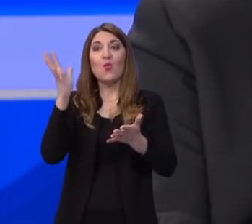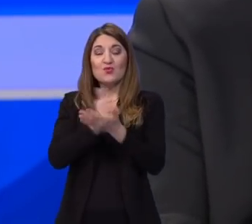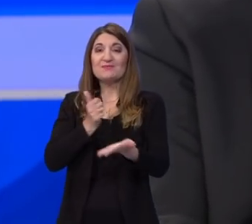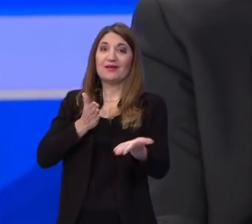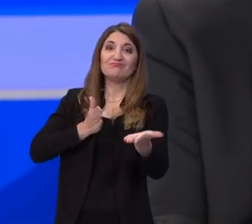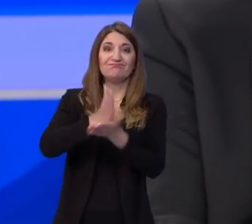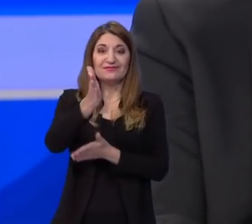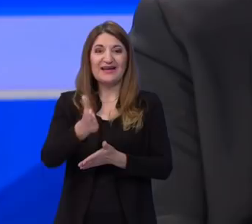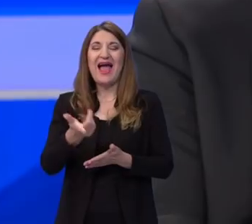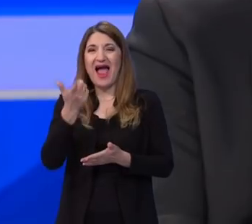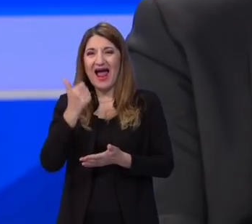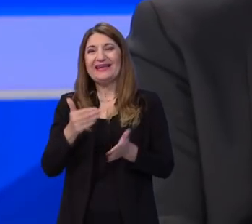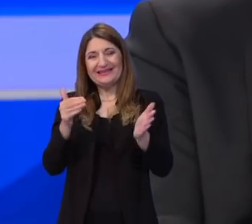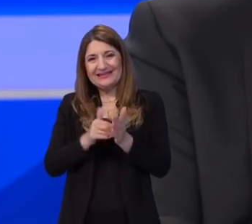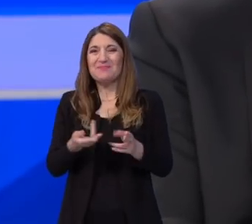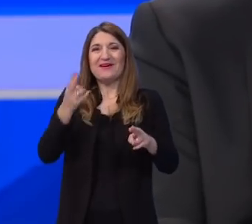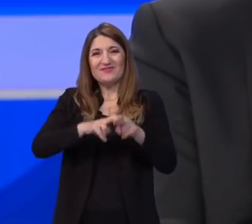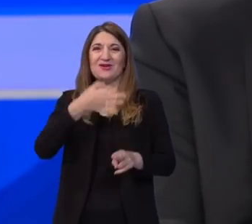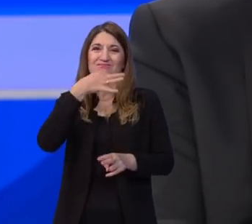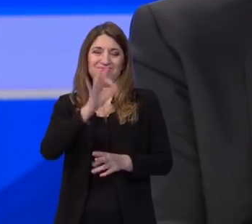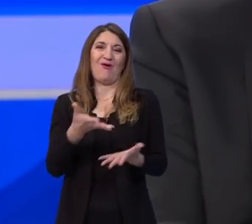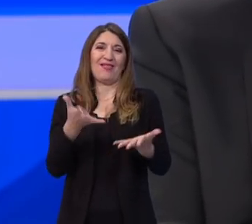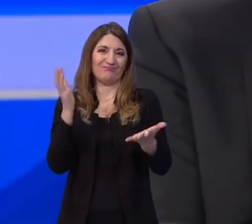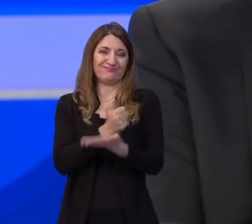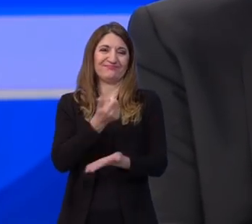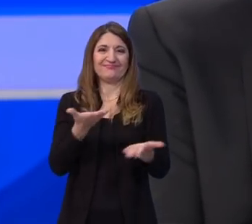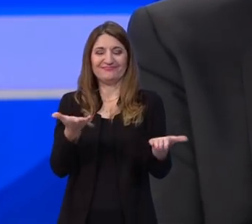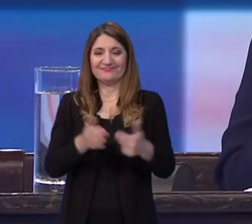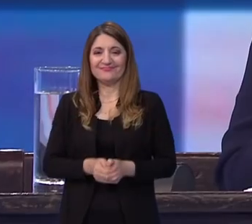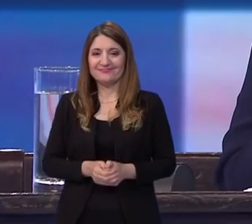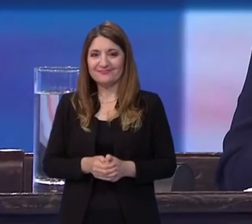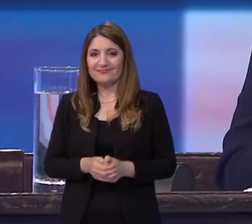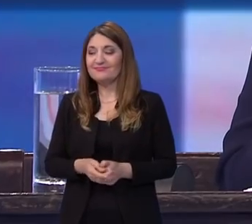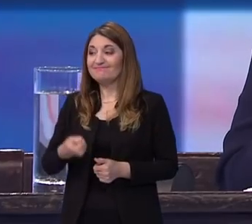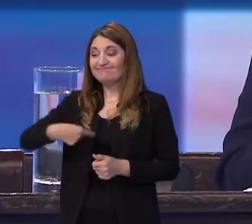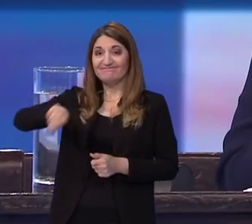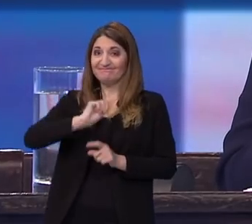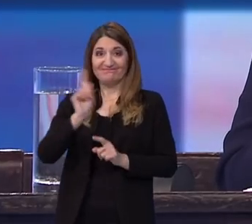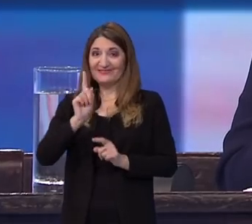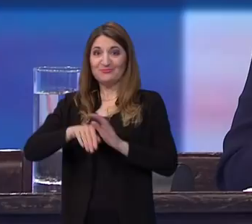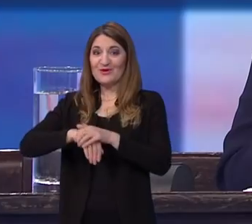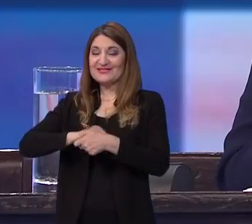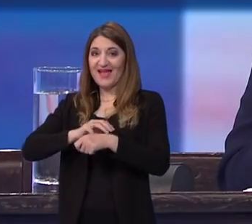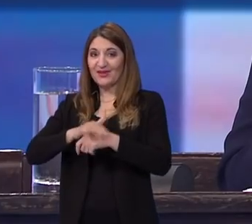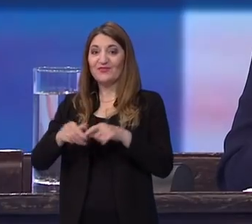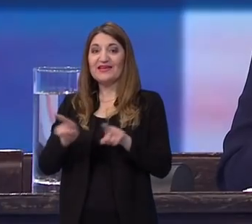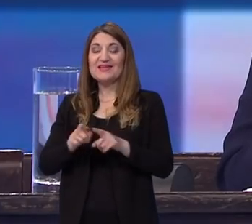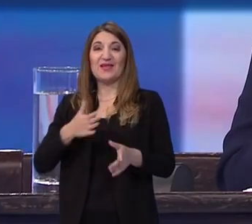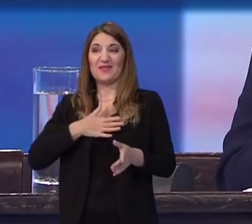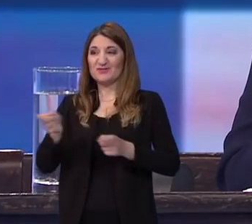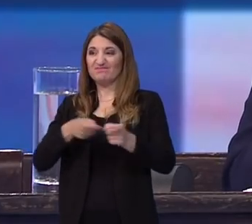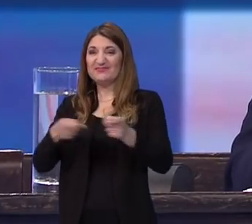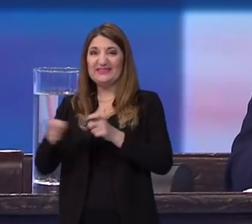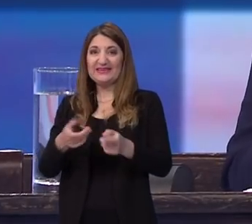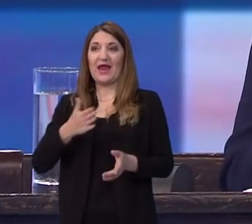dalje, ali mogli smo, ja mislim, malo bolje. Malo bolje. Evo, kako nismo zadovoljni, znači niti našom igrom,